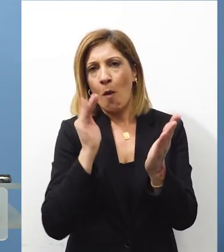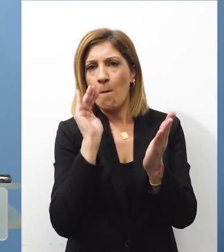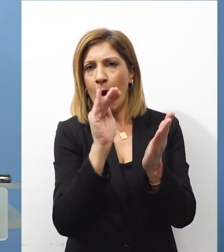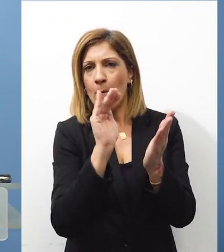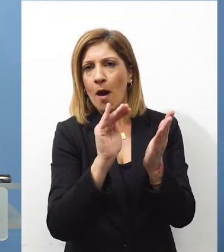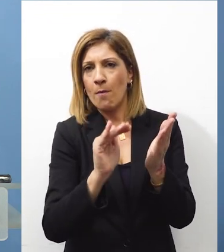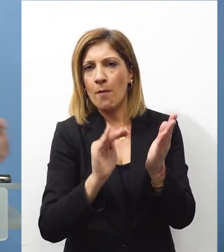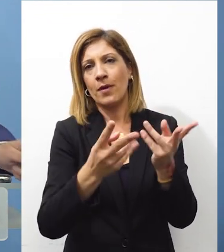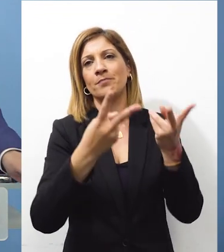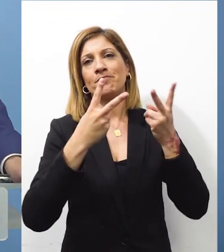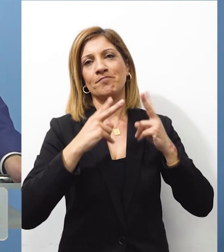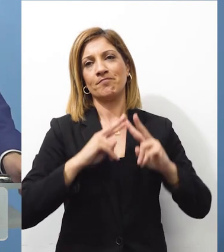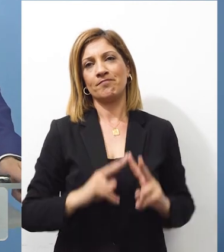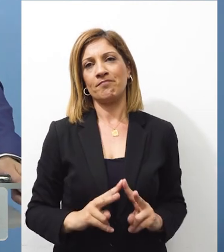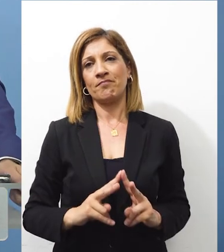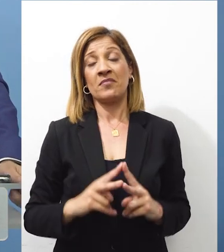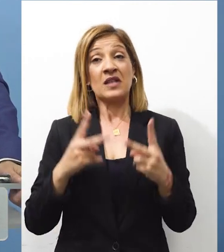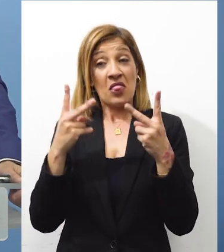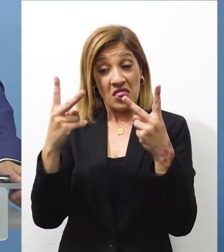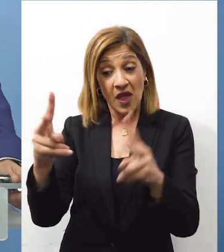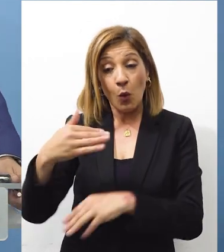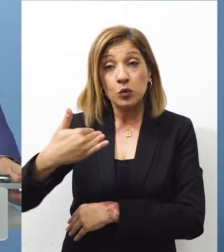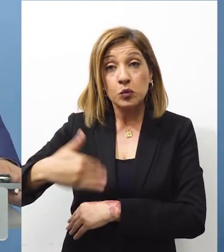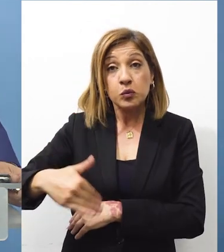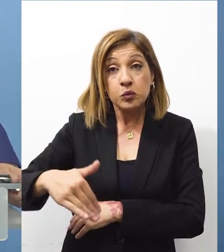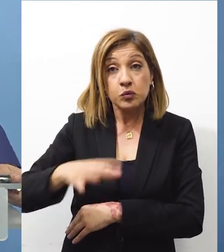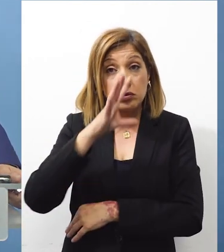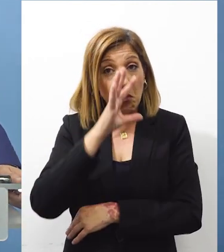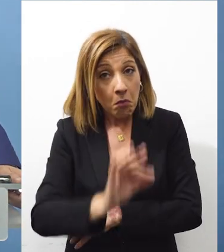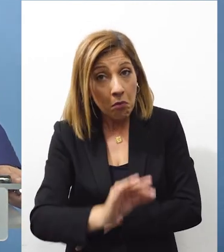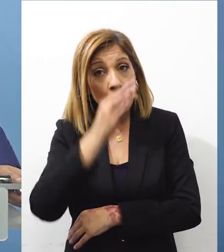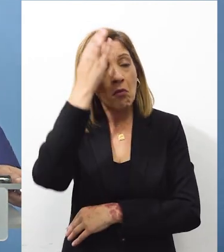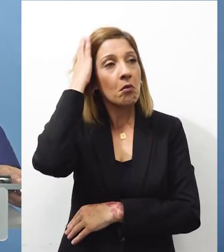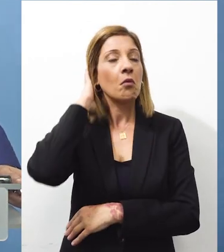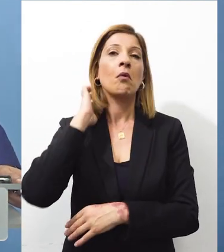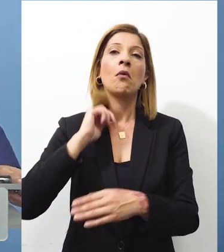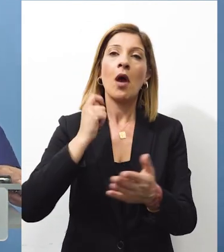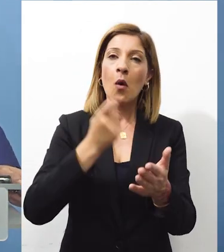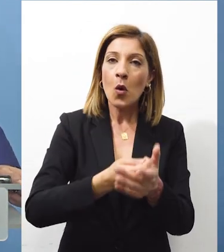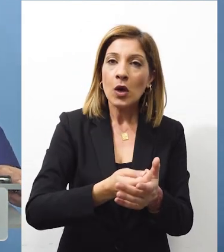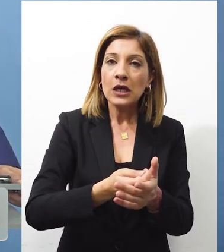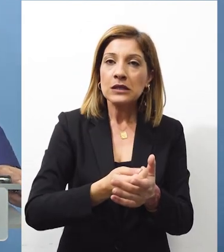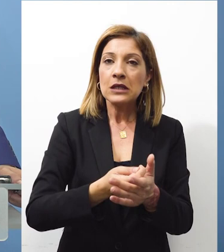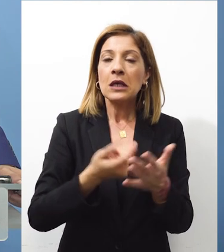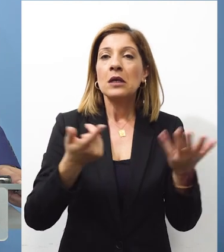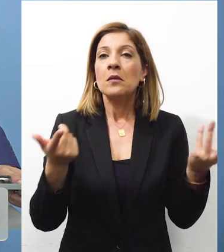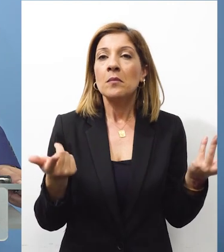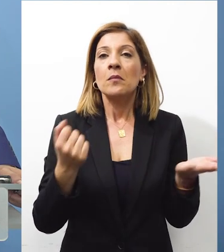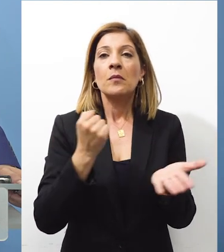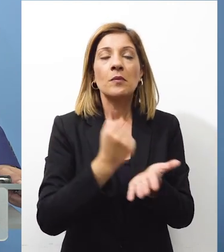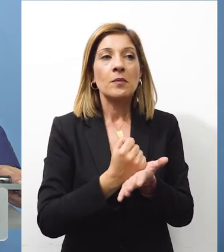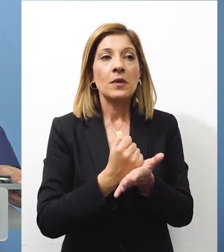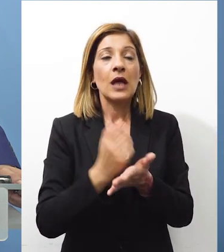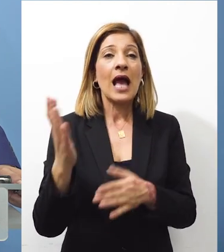Εάν το έχει που είναι χαλίτικο κάτω από ποιες προϋποθέσεις Και όλους το πήρε Και επίσης